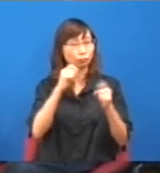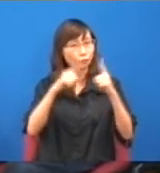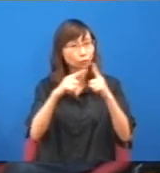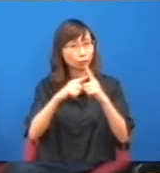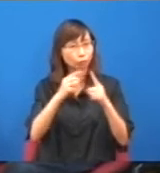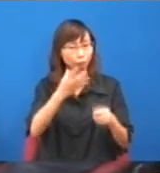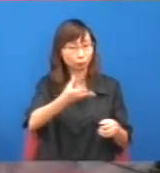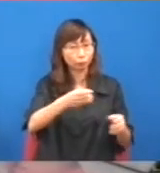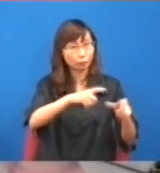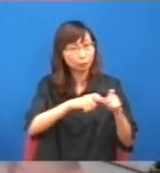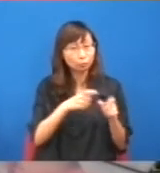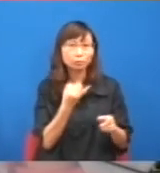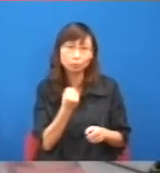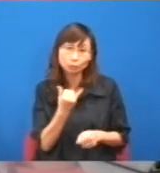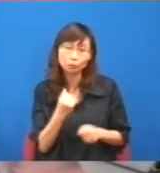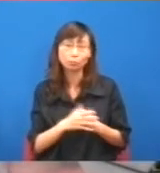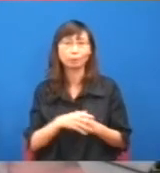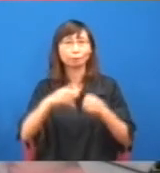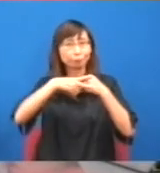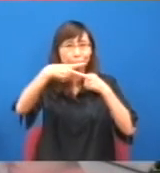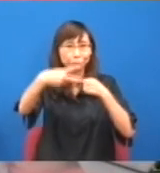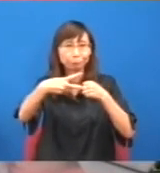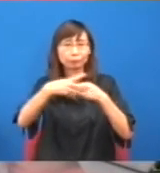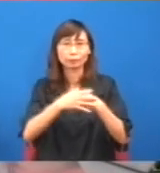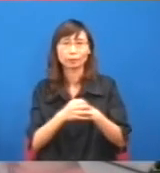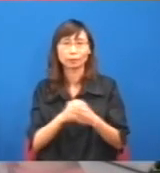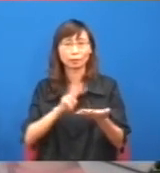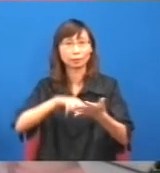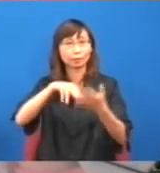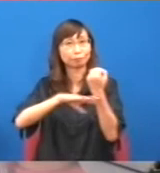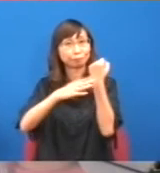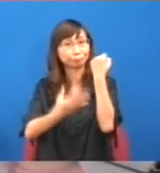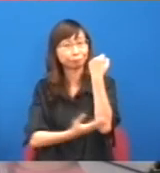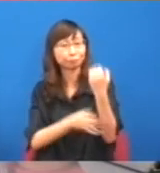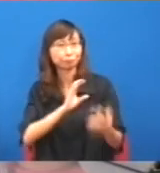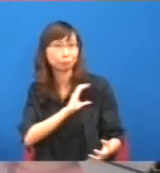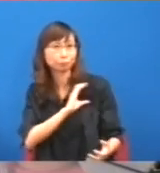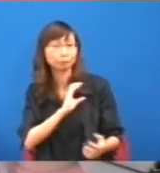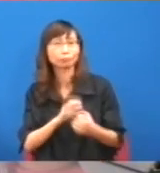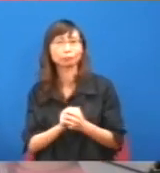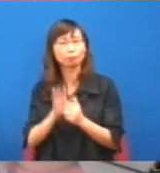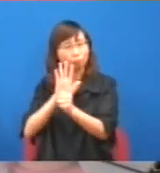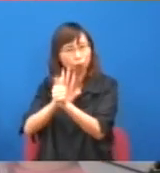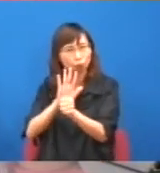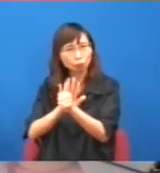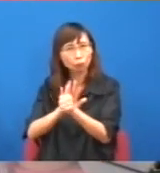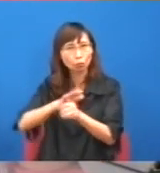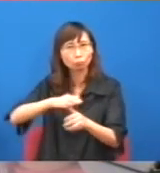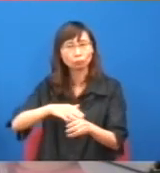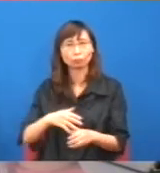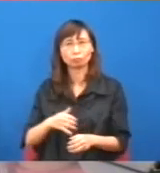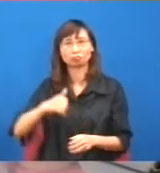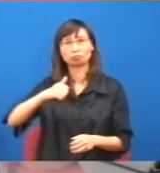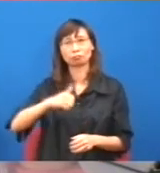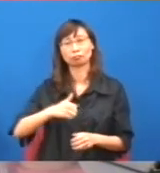這個第一,第二,這個立法會,這麼多的,即是為了那些尊貴的議員,即尊